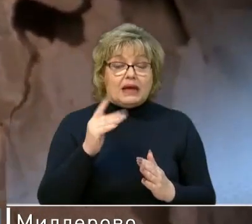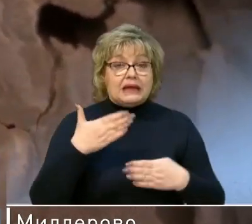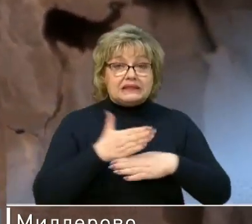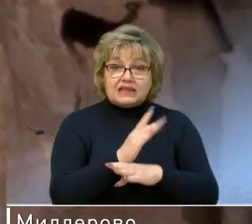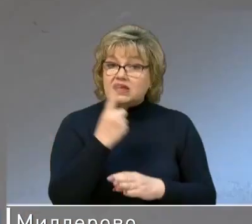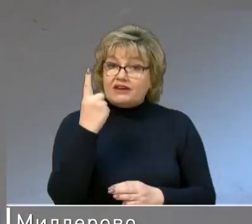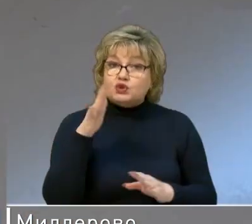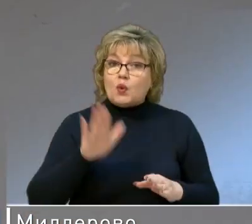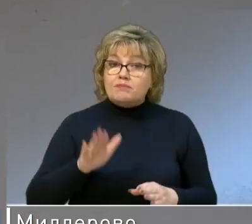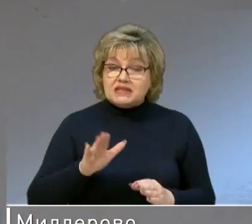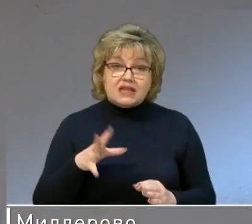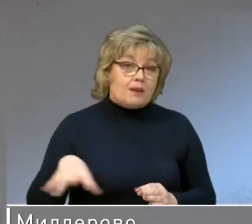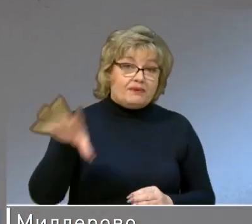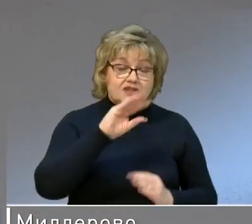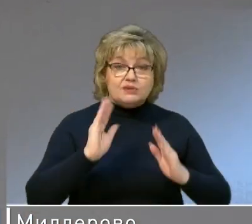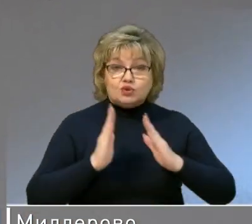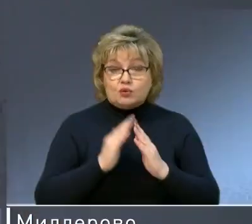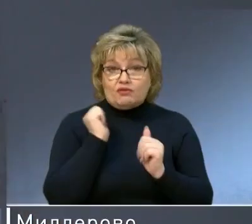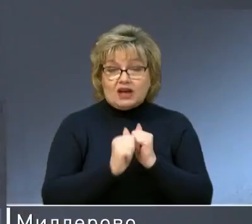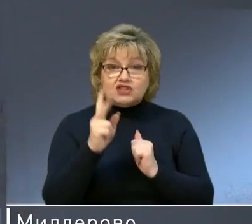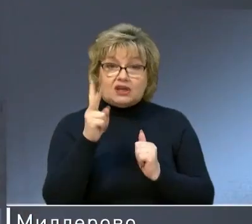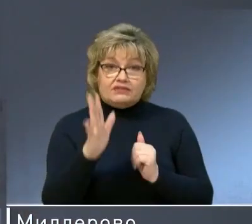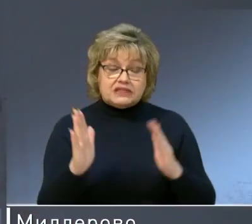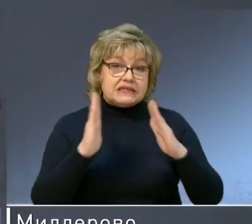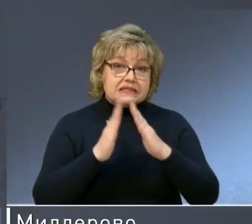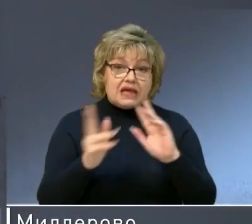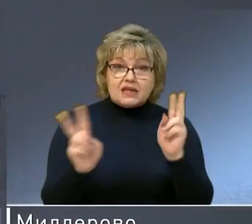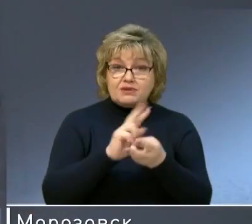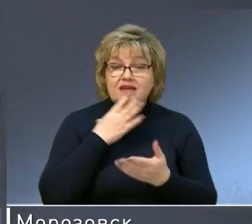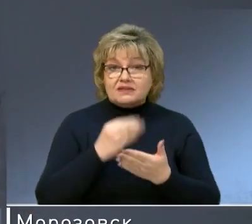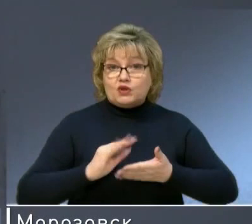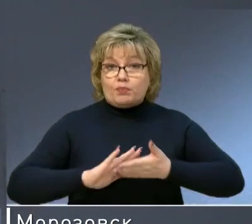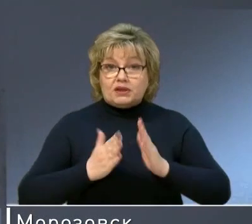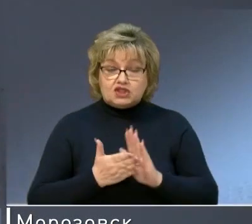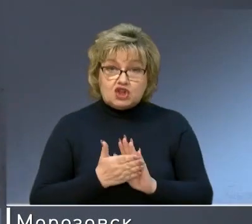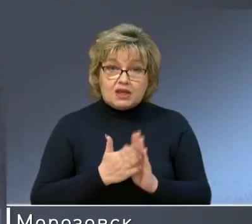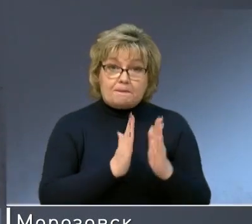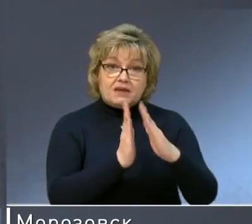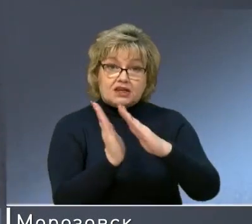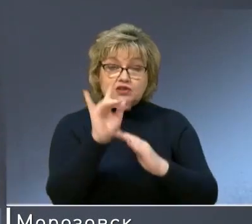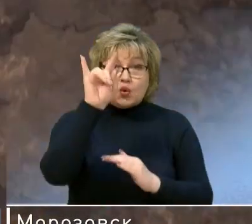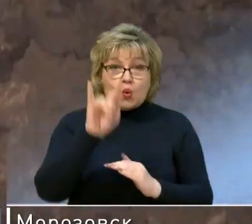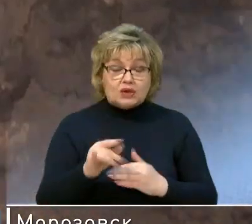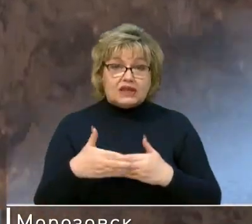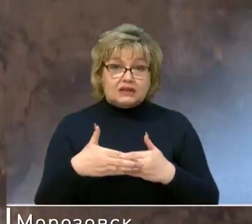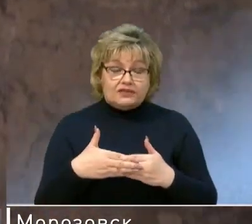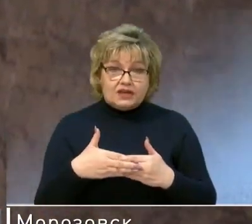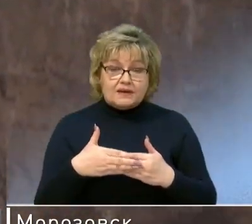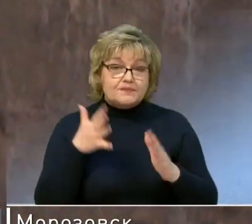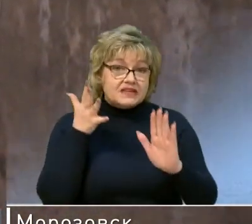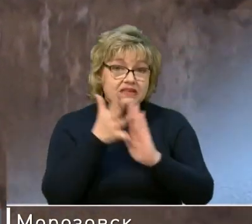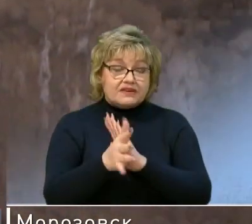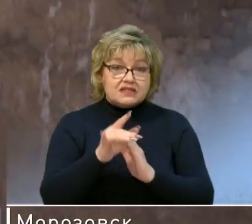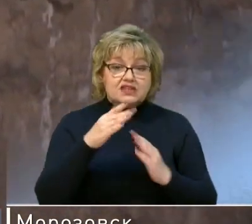месте, а практически по всему дому, в каждой квартире. Здание меняет своё положение, перекашиваются окна и двери, сквозные